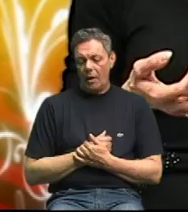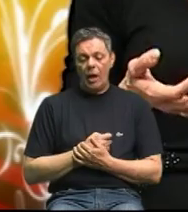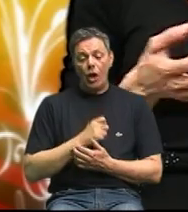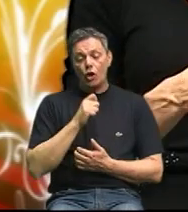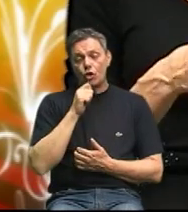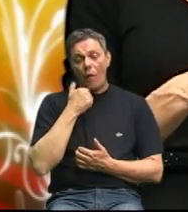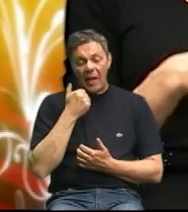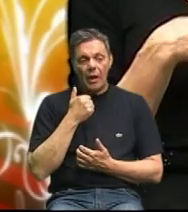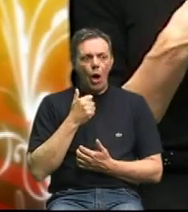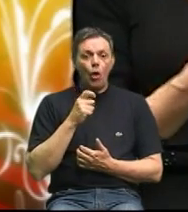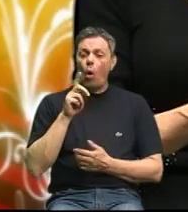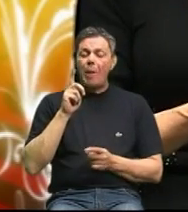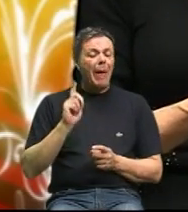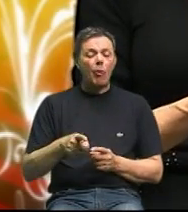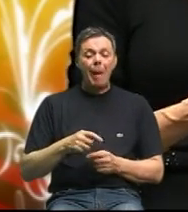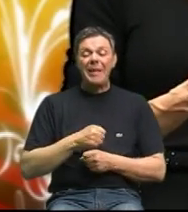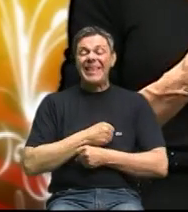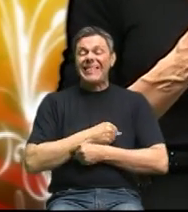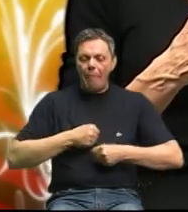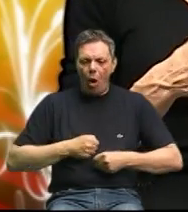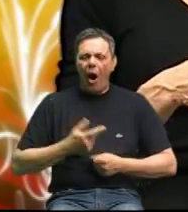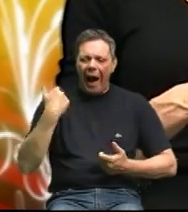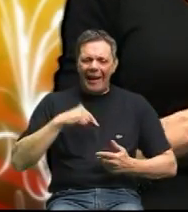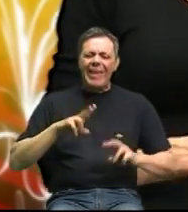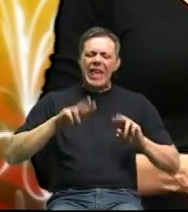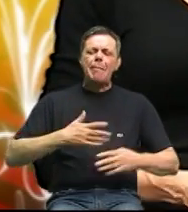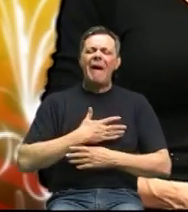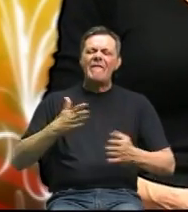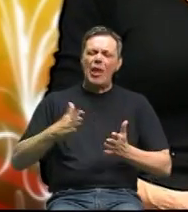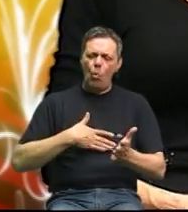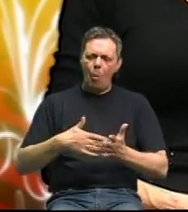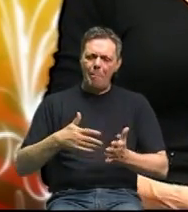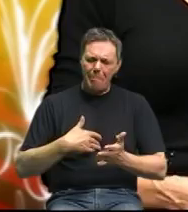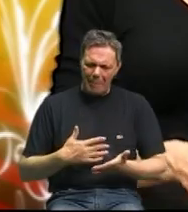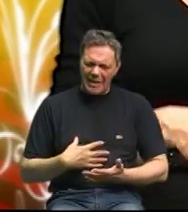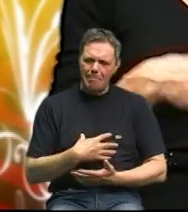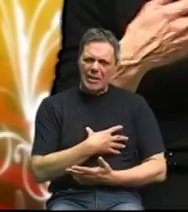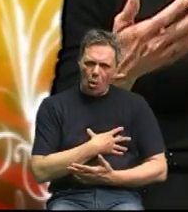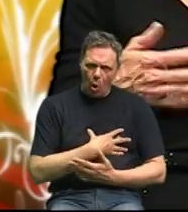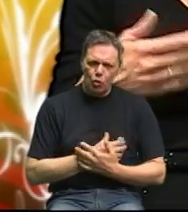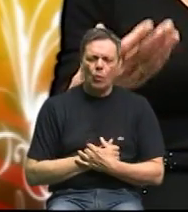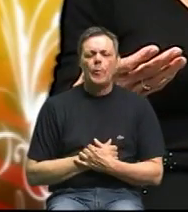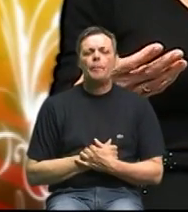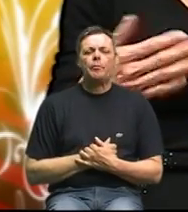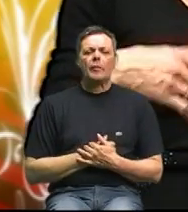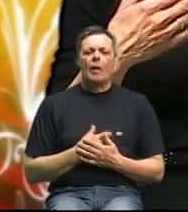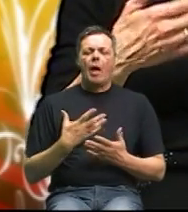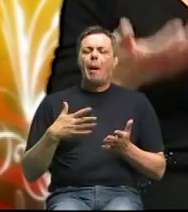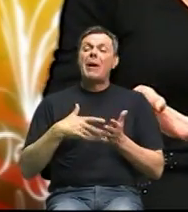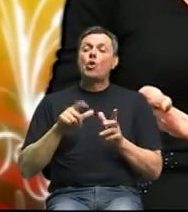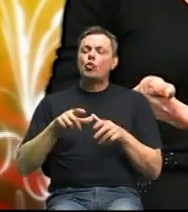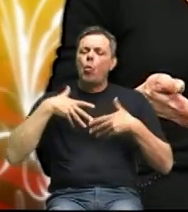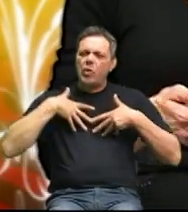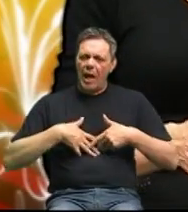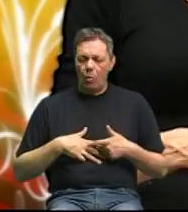zbog toga što je vježbač a mišična masa da mišična masa i njim treba kako se